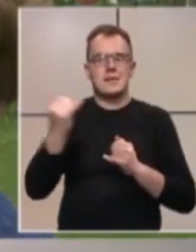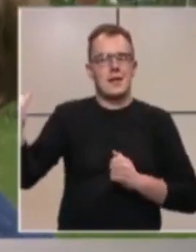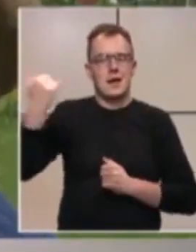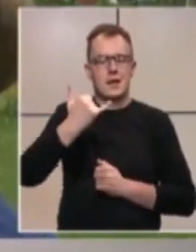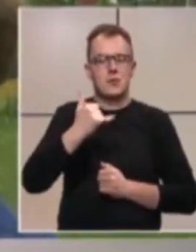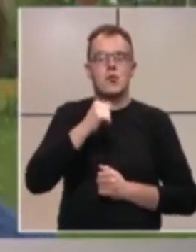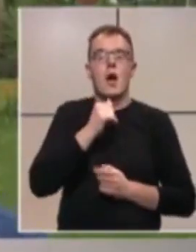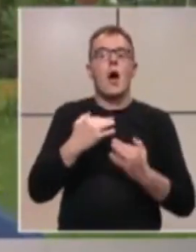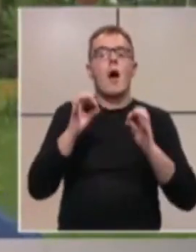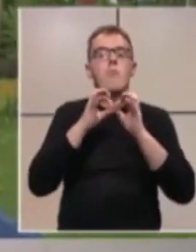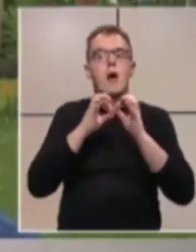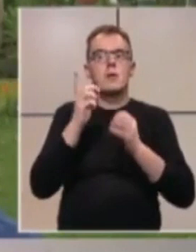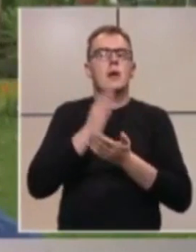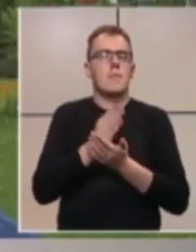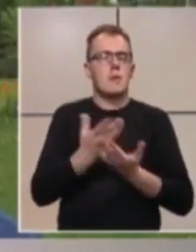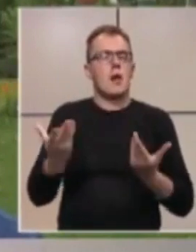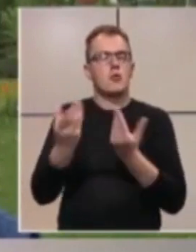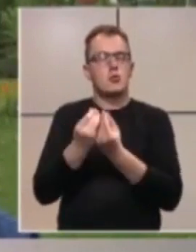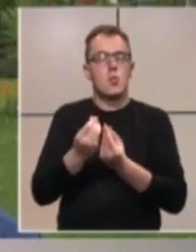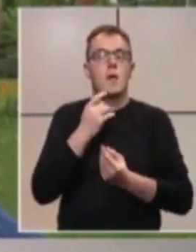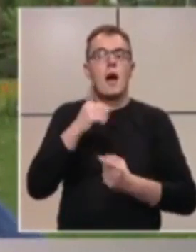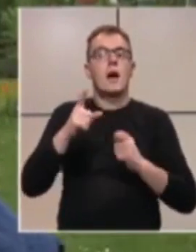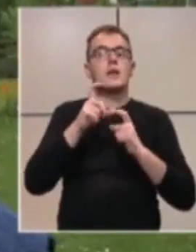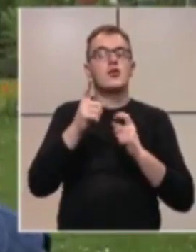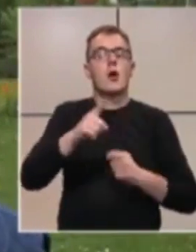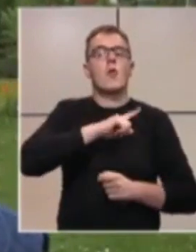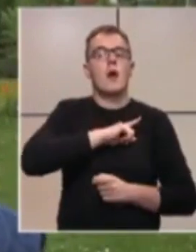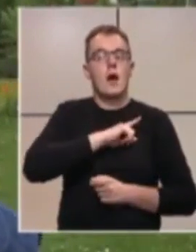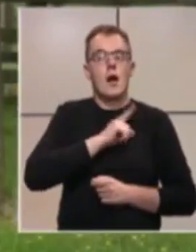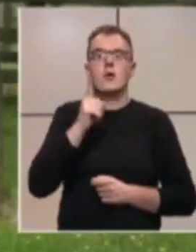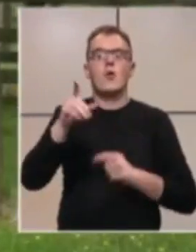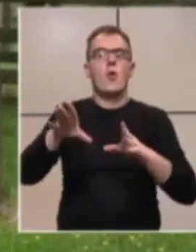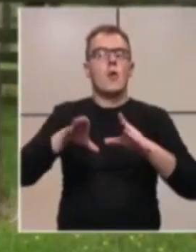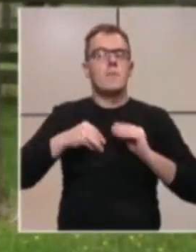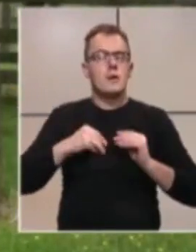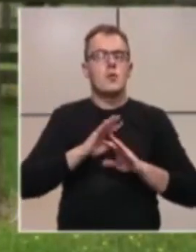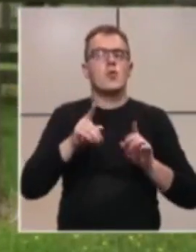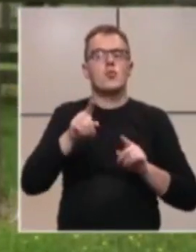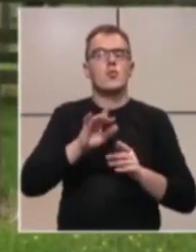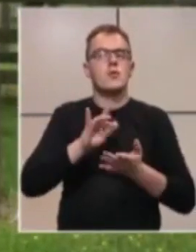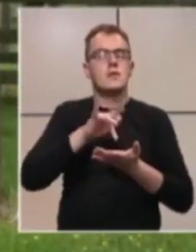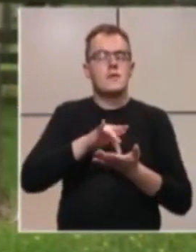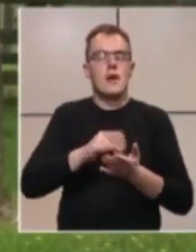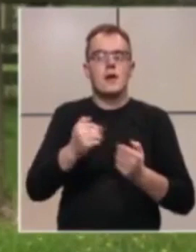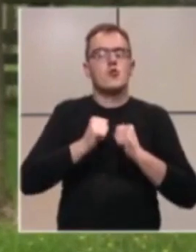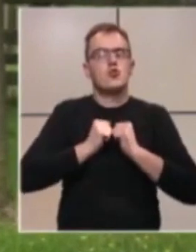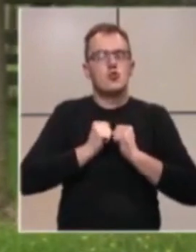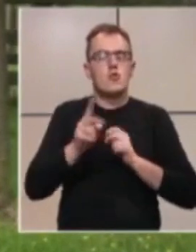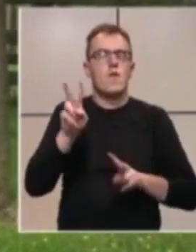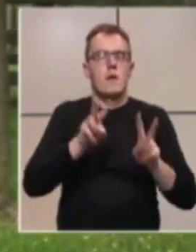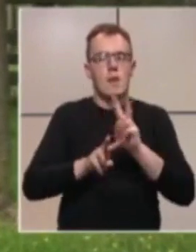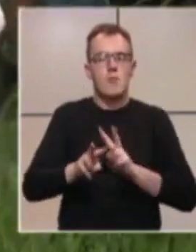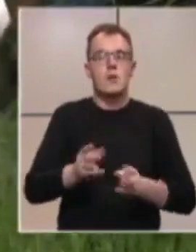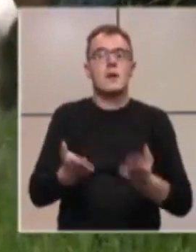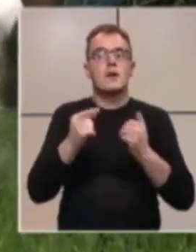A Bambika je već bila tu sa Šargu. Kada je Šargo na stradu, Behar je primio o to sve o Šarge da čuva Bambiku.